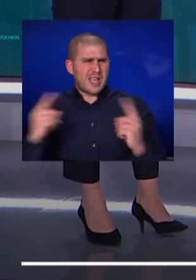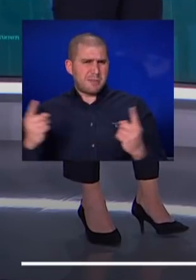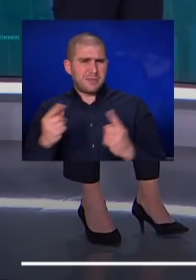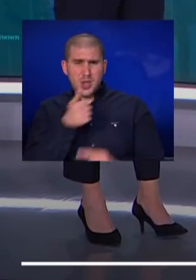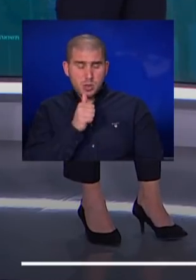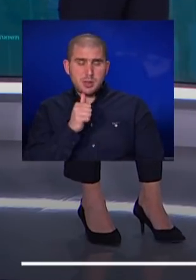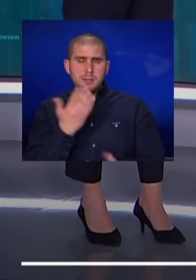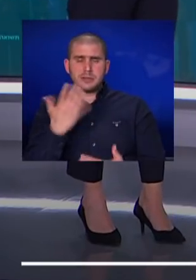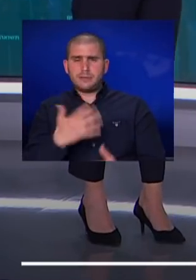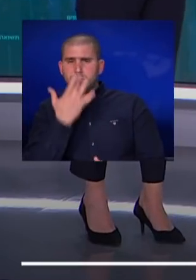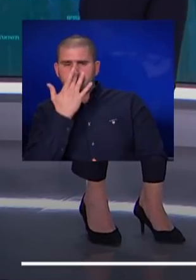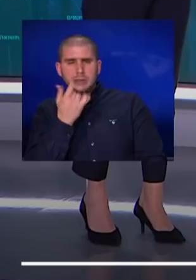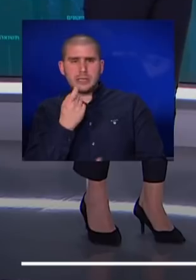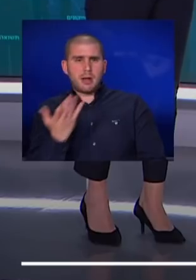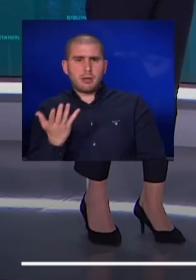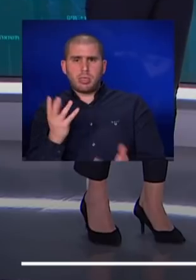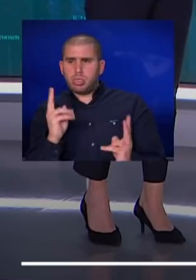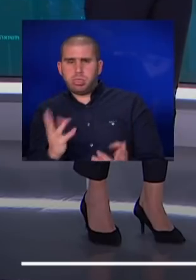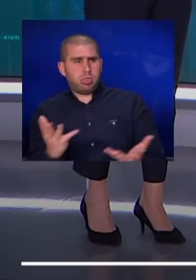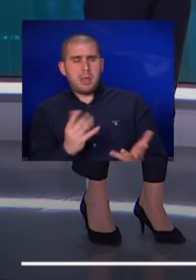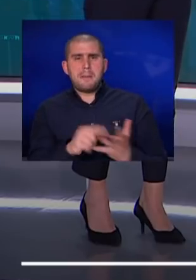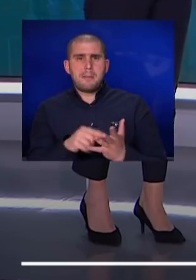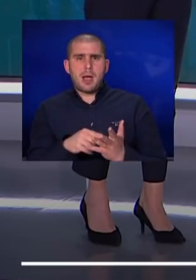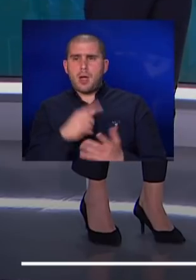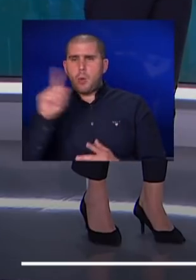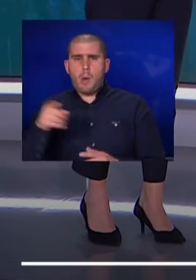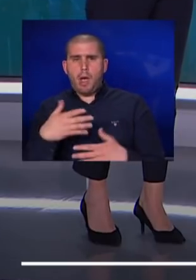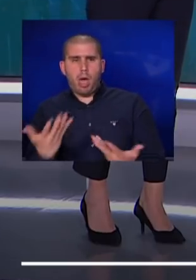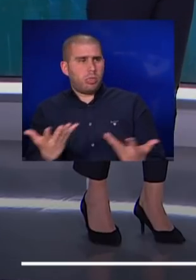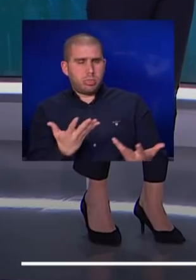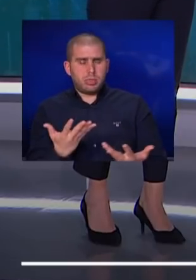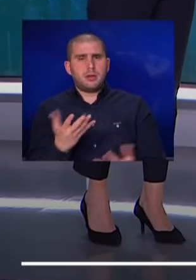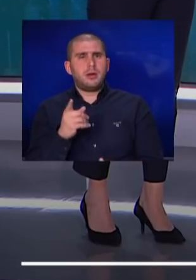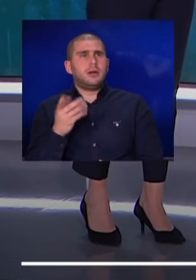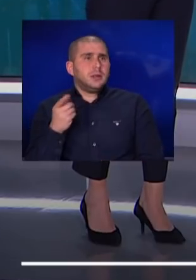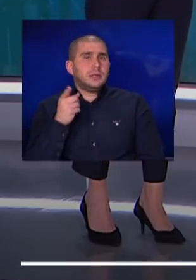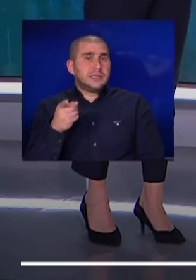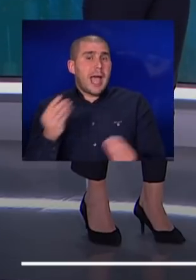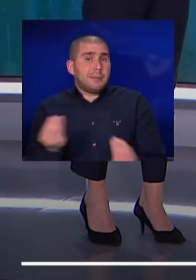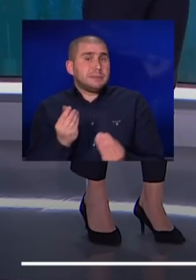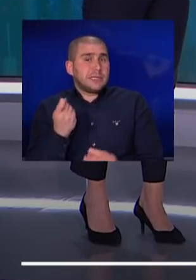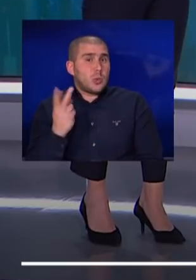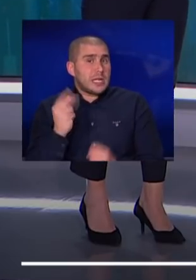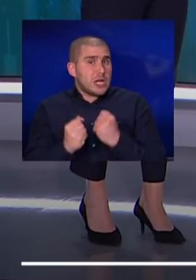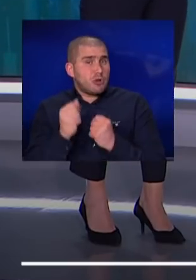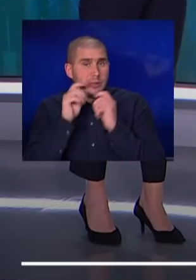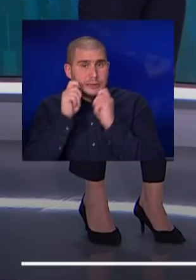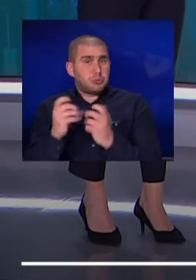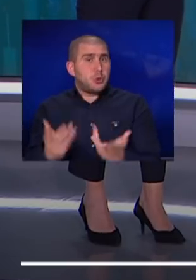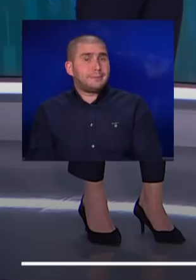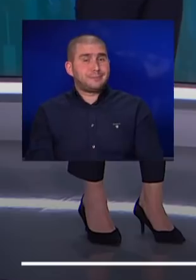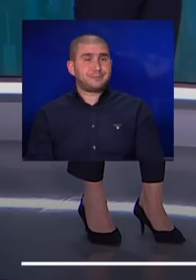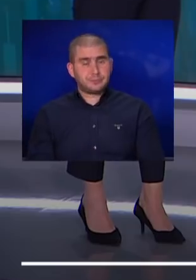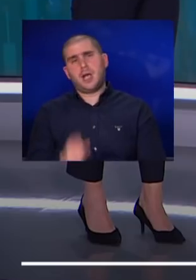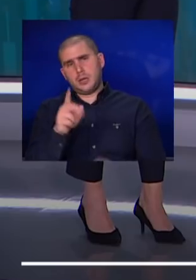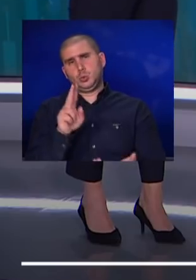מצאו את עצמם כמעט קופאים מקור כי הרוח לא נשווה ובעצם אלה אמצעים שקצת יותר קשה להסתמך עליהם. את